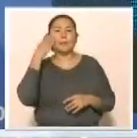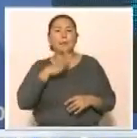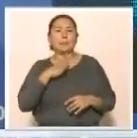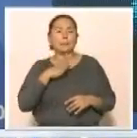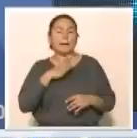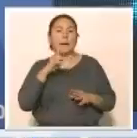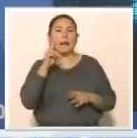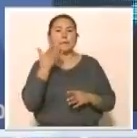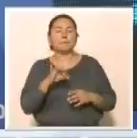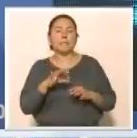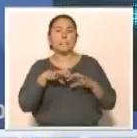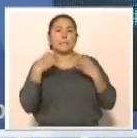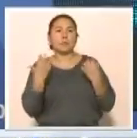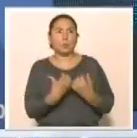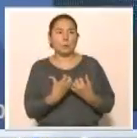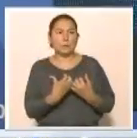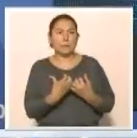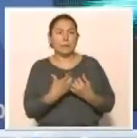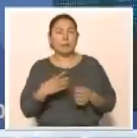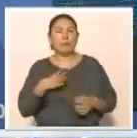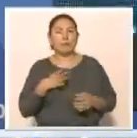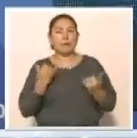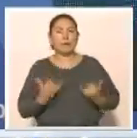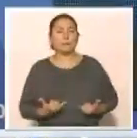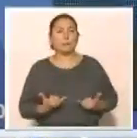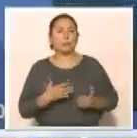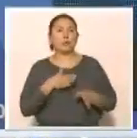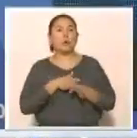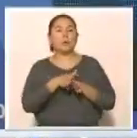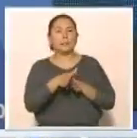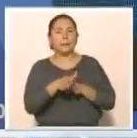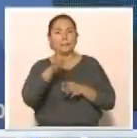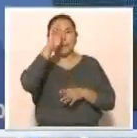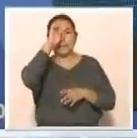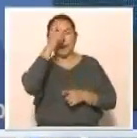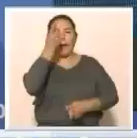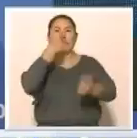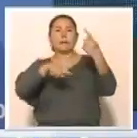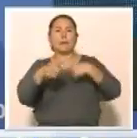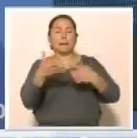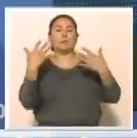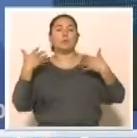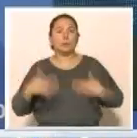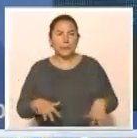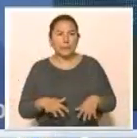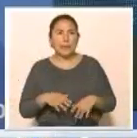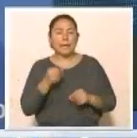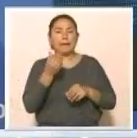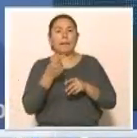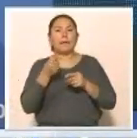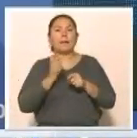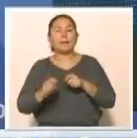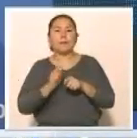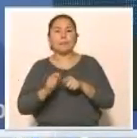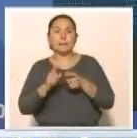бүгінгі танды қаспейдеген стадионы болды. Ол бүгін толқтай мемлекетке қайтарылды. Сол жерге инвестор арқылы